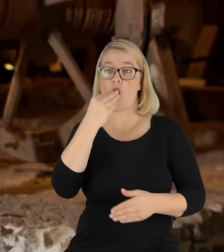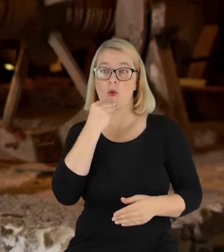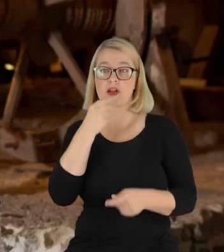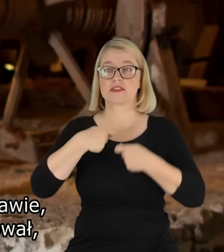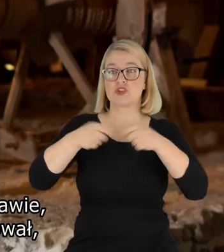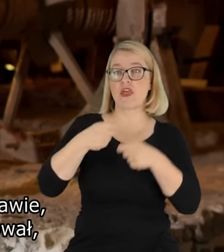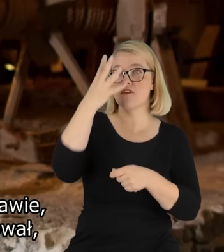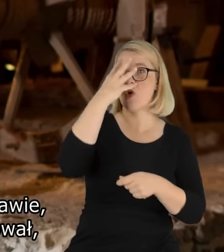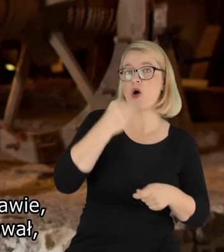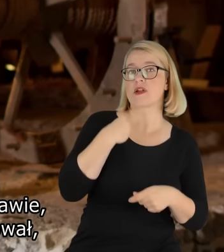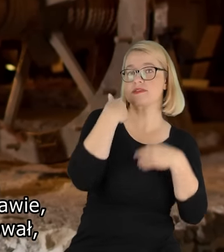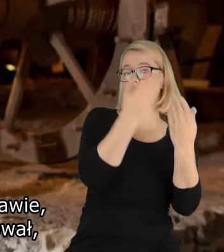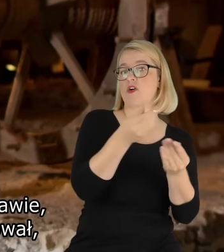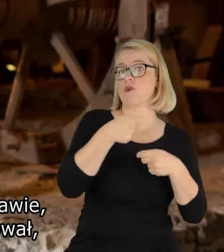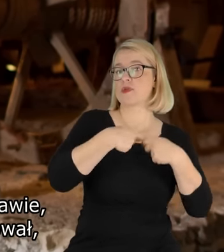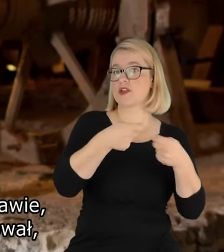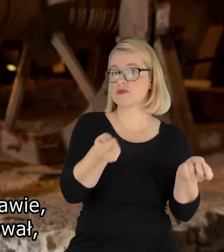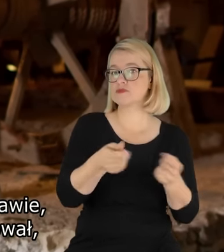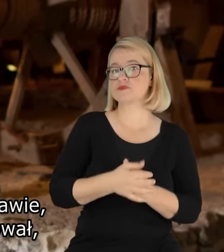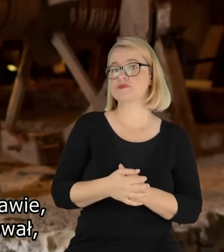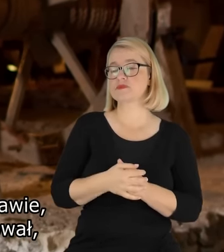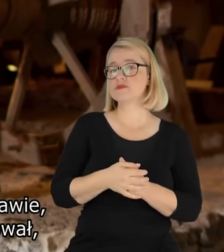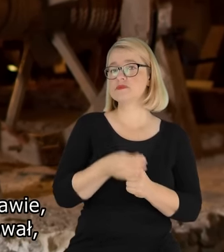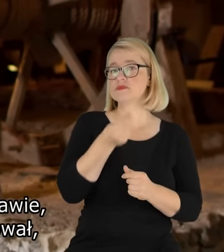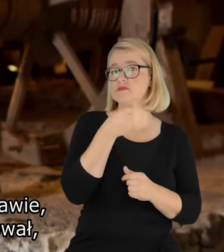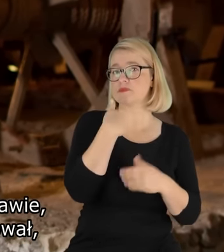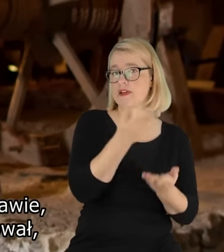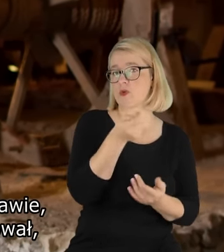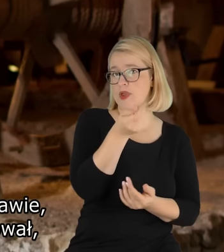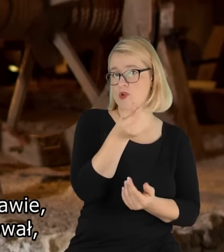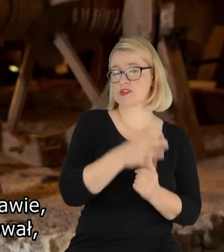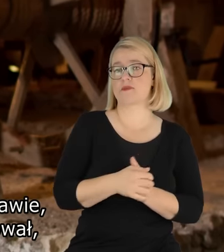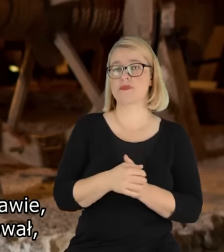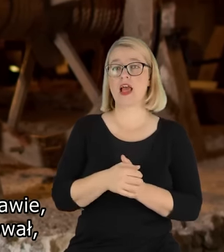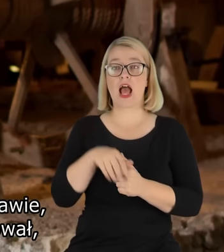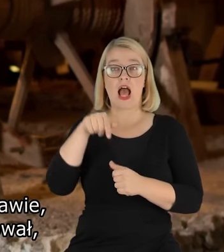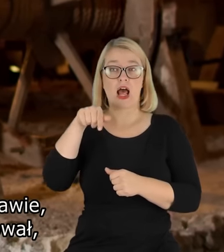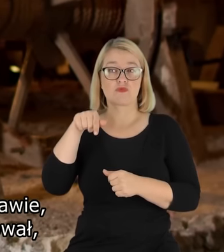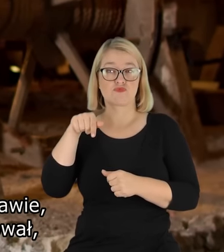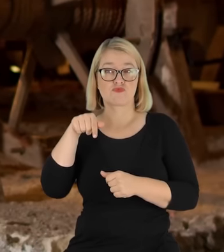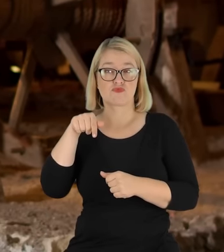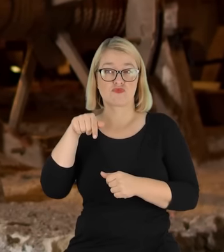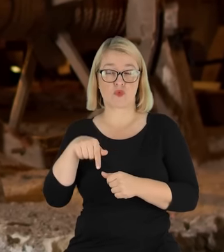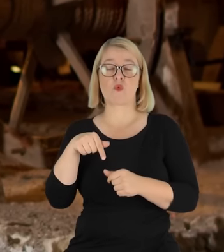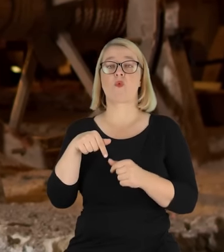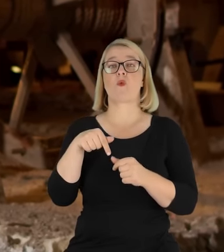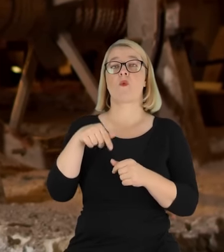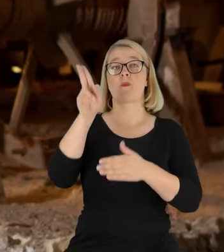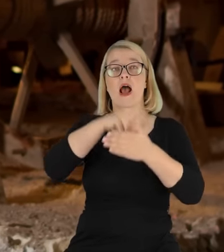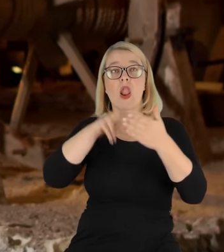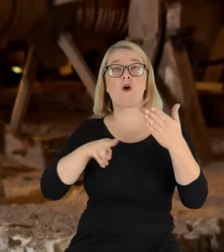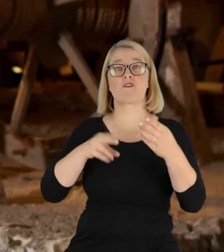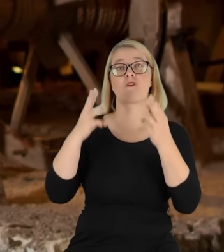dawał im pieniądze. Jeżeli chodzi o tabli, no to w Warszawie tych ważniejszych polityków namalował. Oni mieli